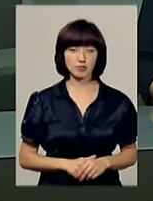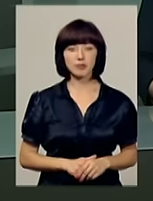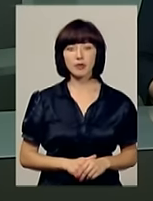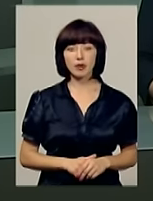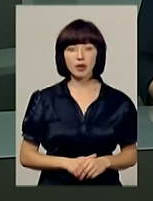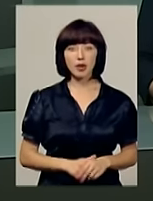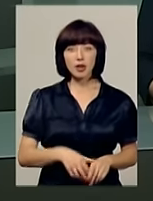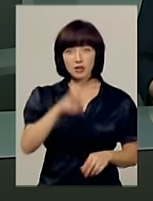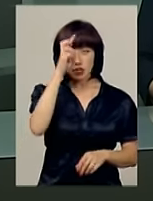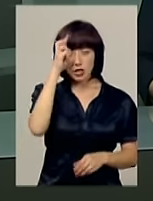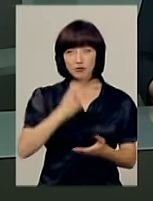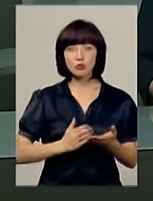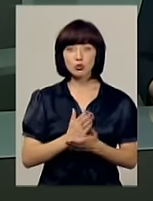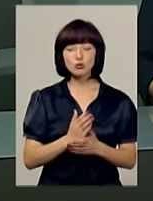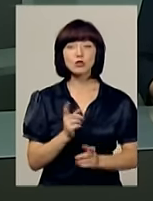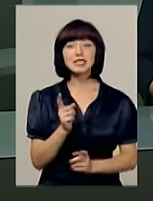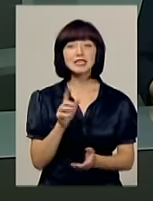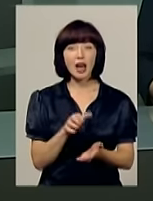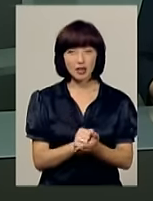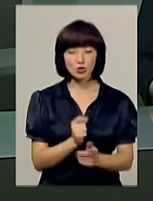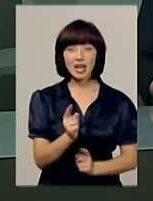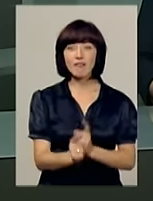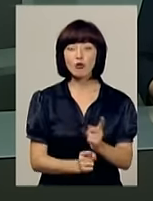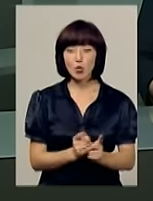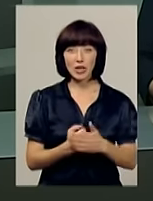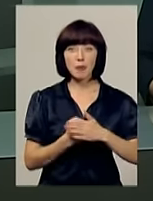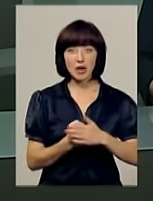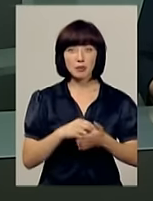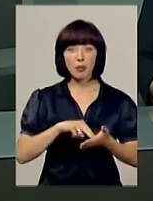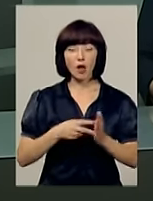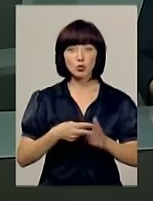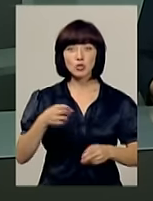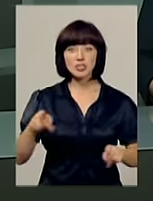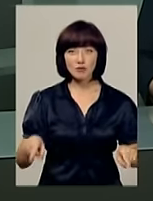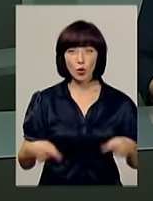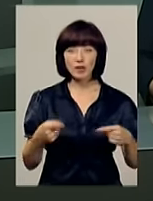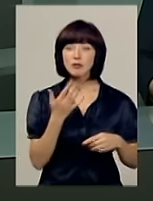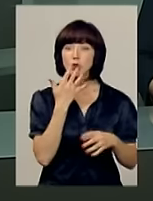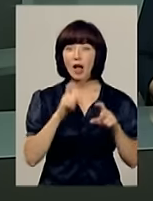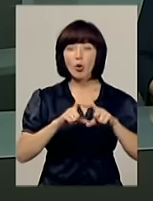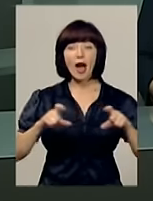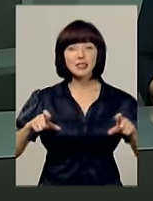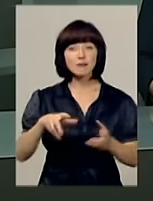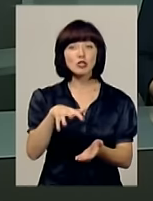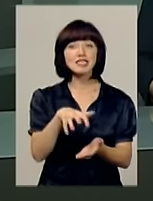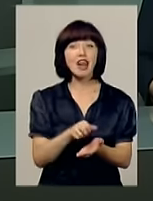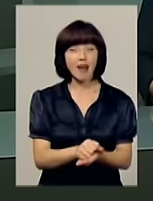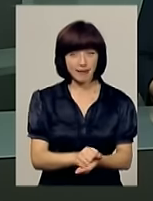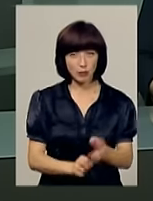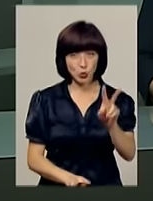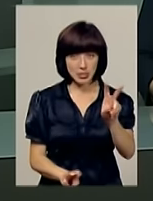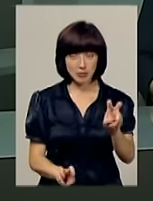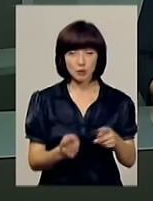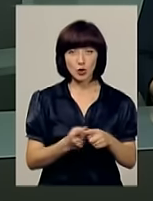Державну службу зайнятості реформують. На її базі до кінця року планують створити Національне агентство зайнятості. Про це на